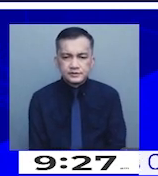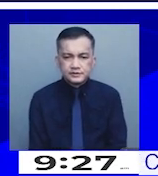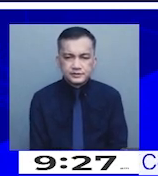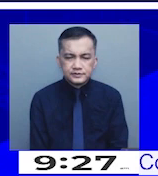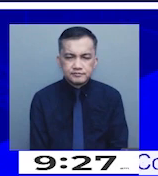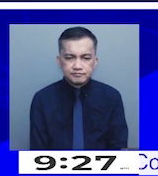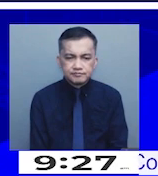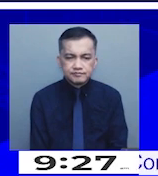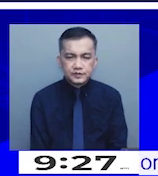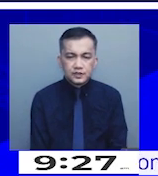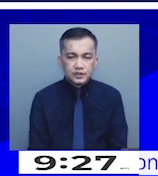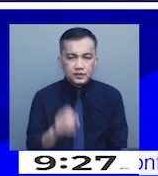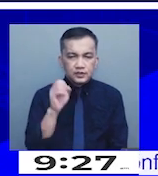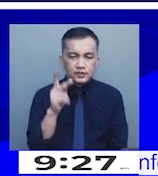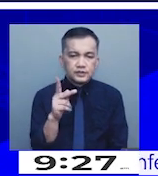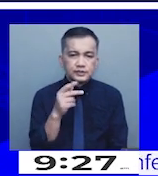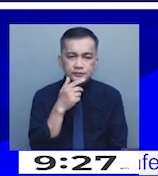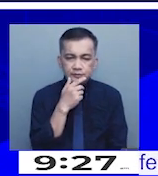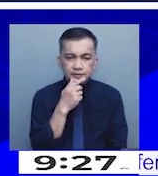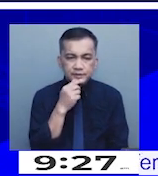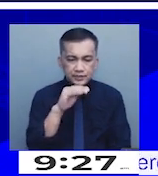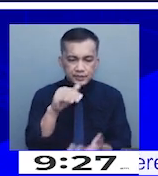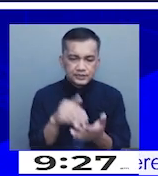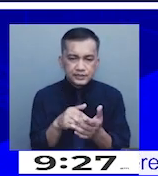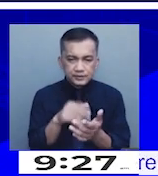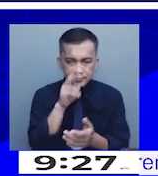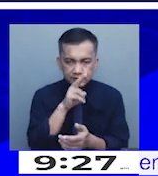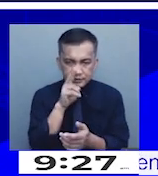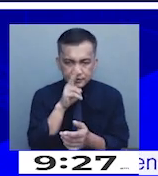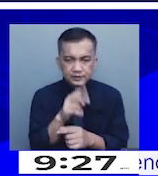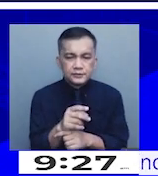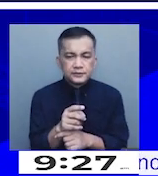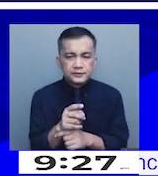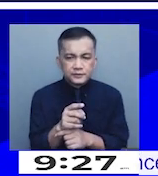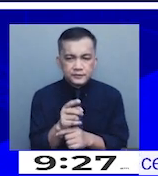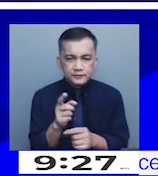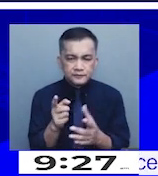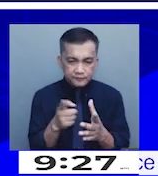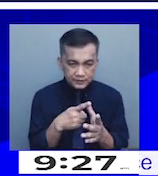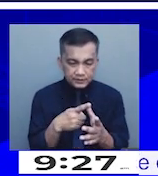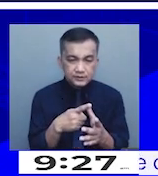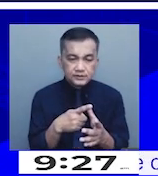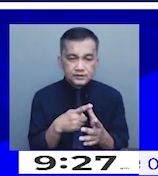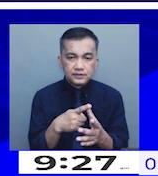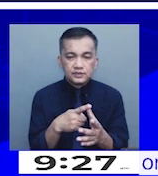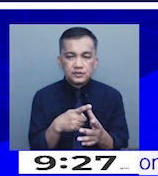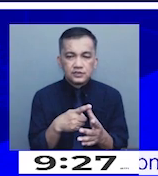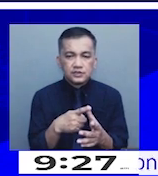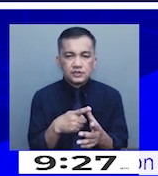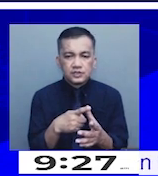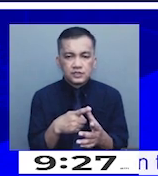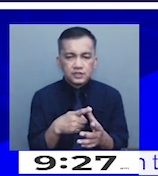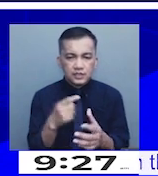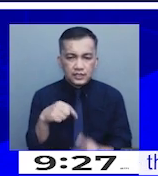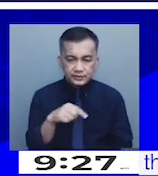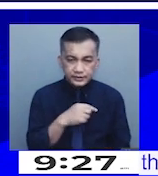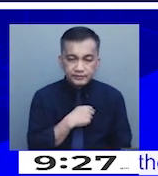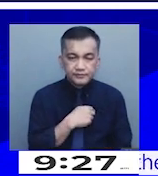Okay. Yung sa Central Visayas, first, yung ating